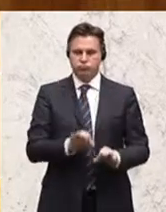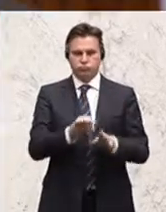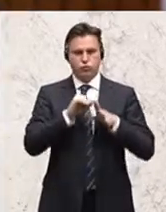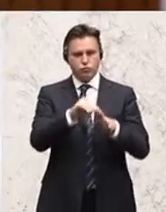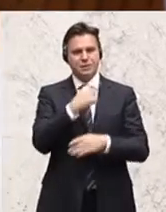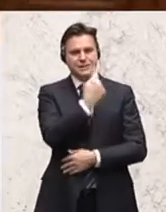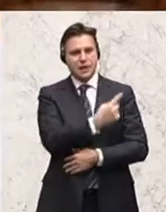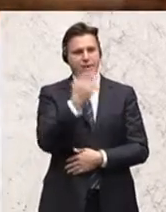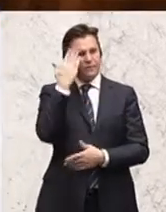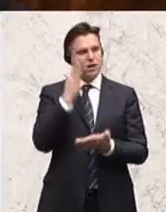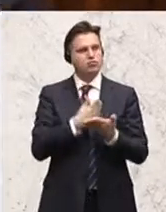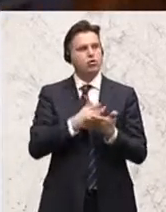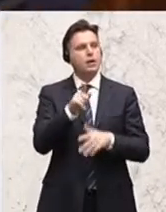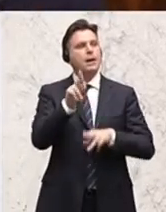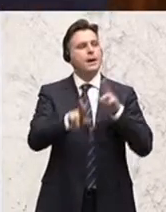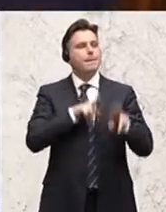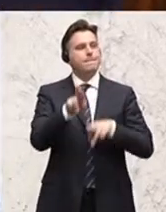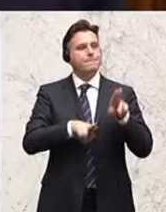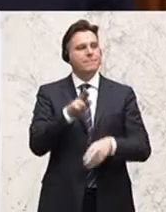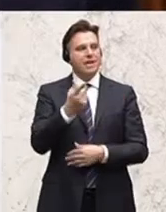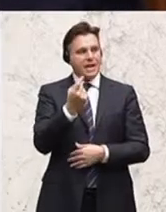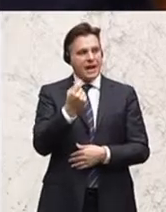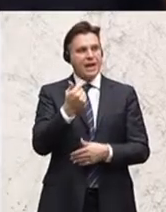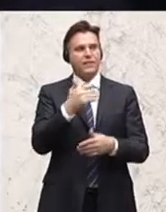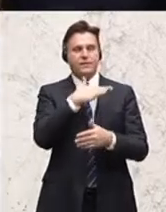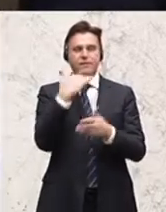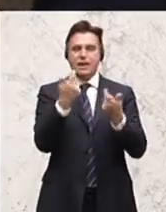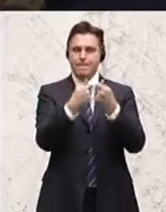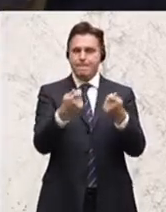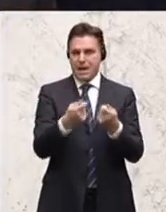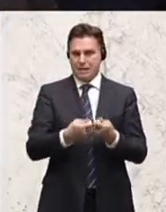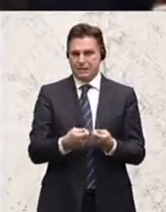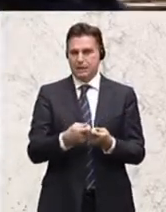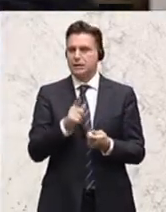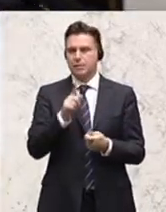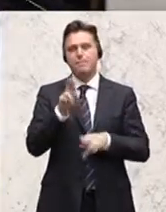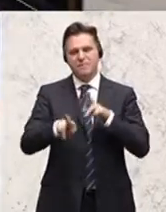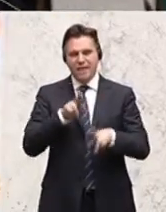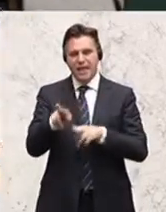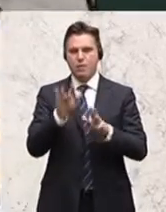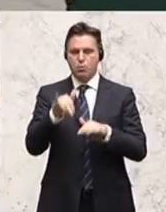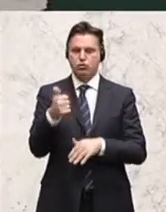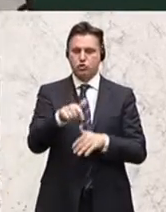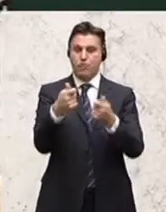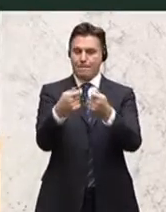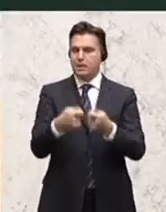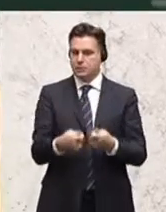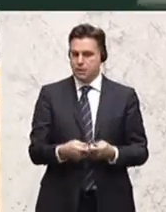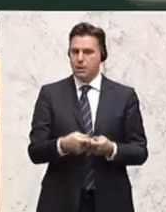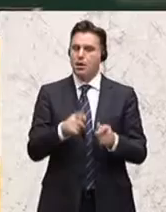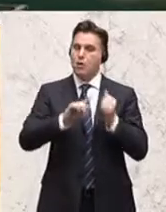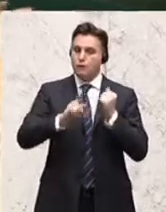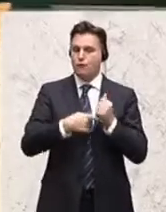bewusst ist, dass im Bereich der Pflege eine Reihe von Maßnahmen zu setzen sind. Deswegen gibt es auch den